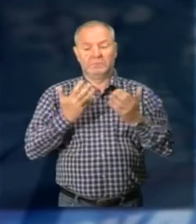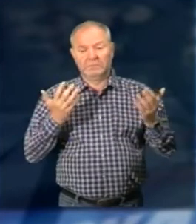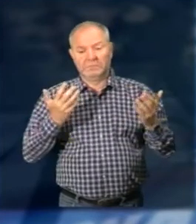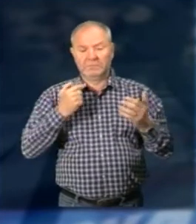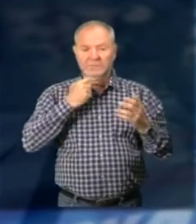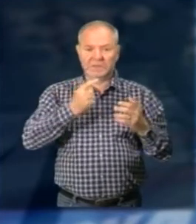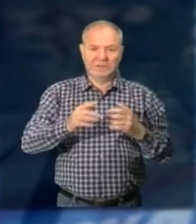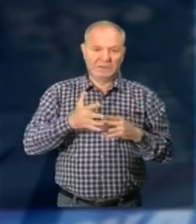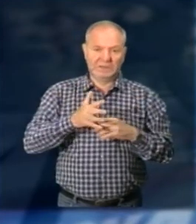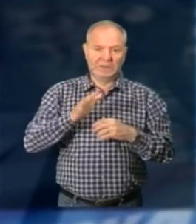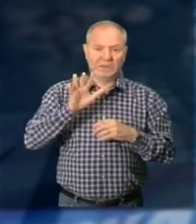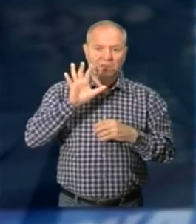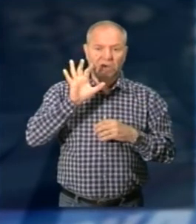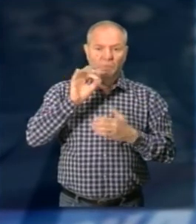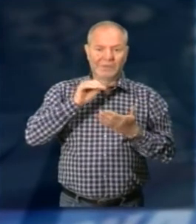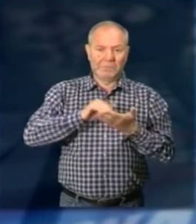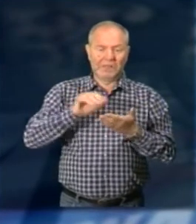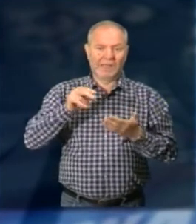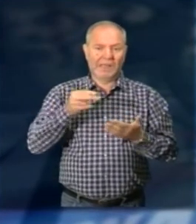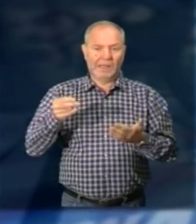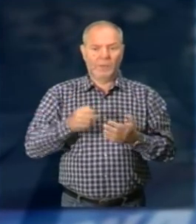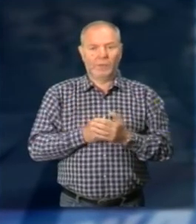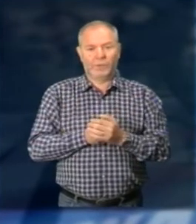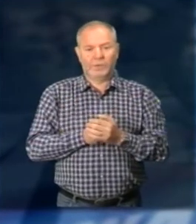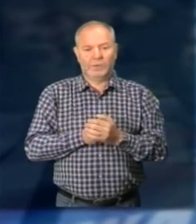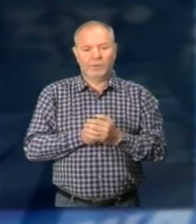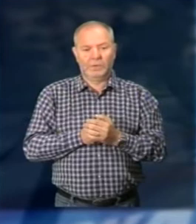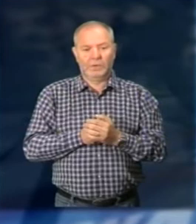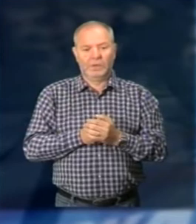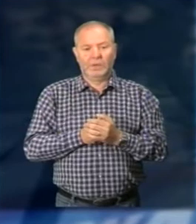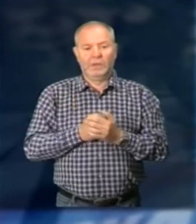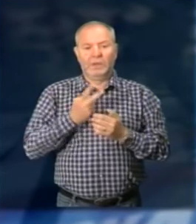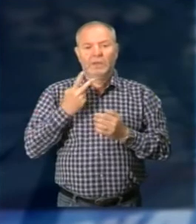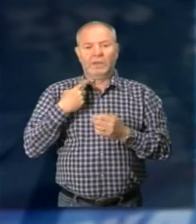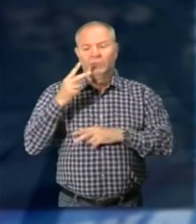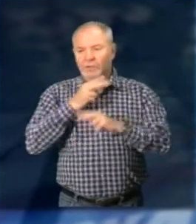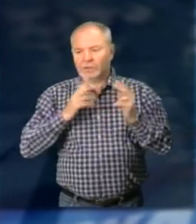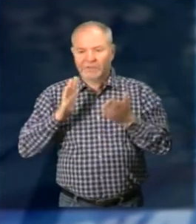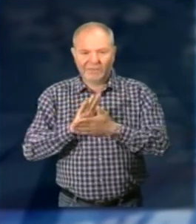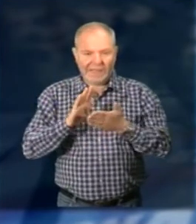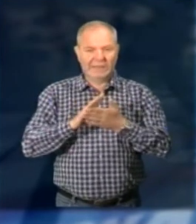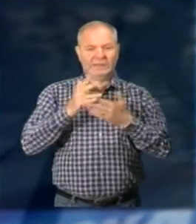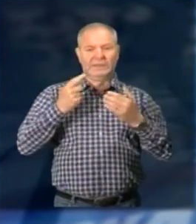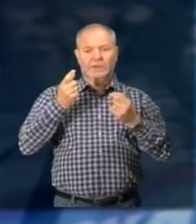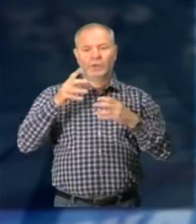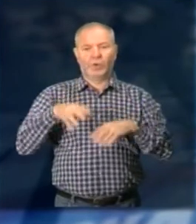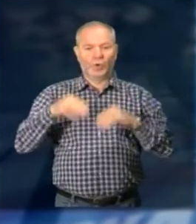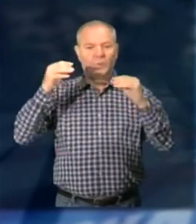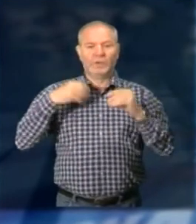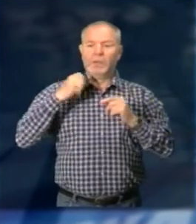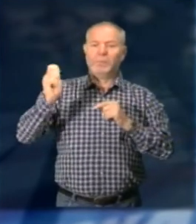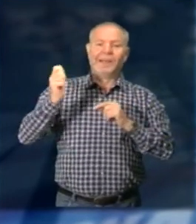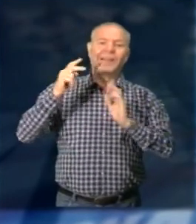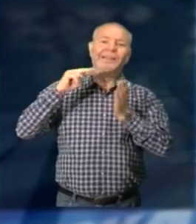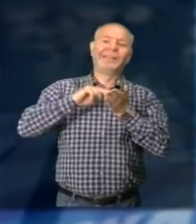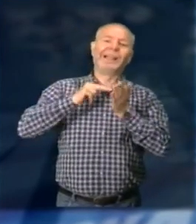contati un 50 mila euro Cercheremo innanzitutto con delle feste per poter cominciare a pagare i tecnici